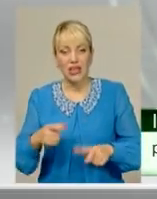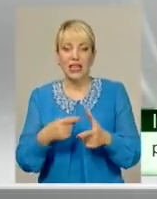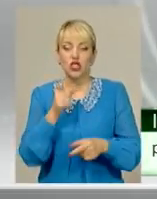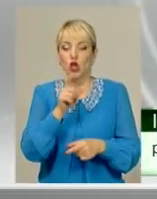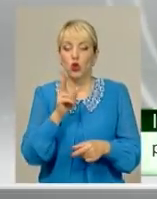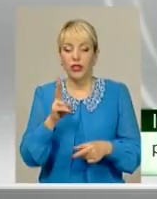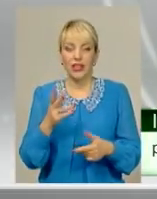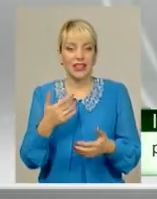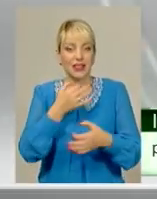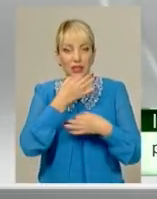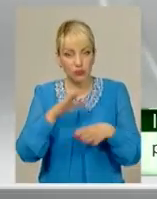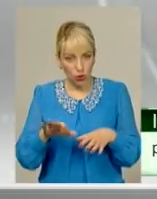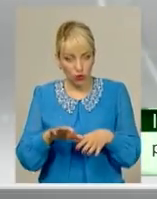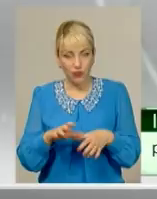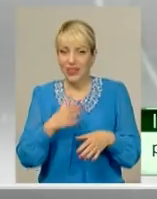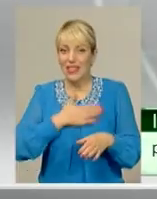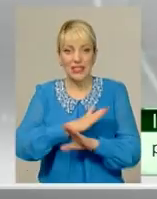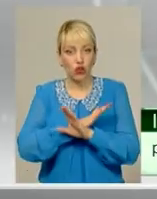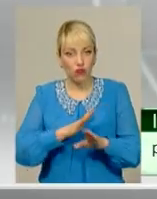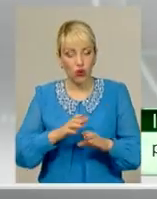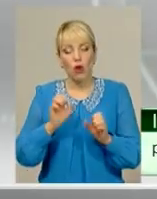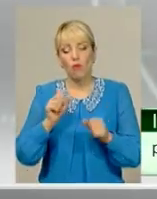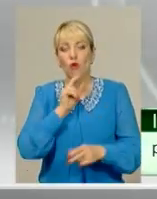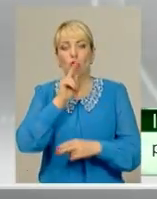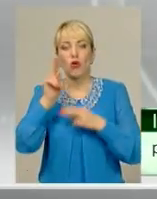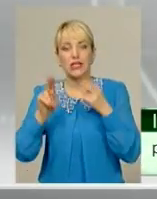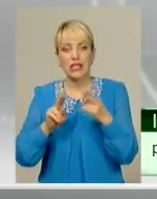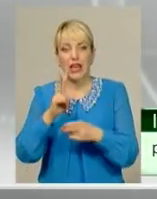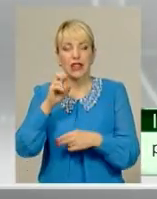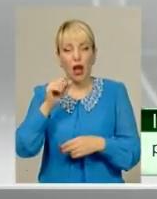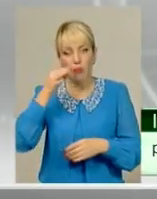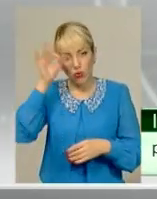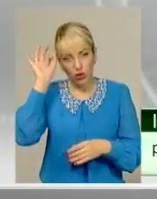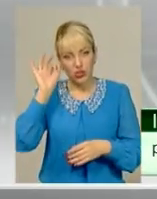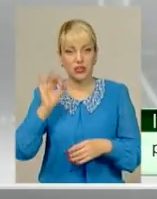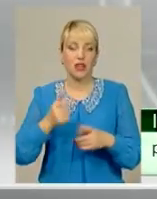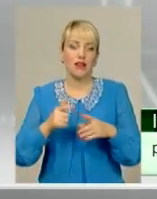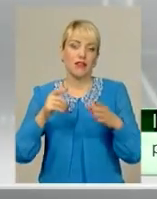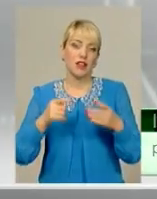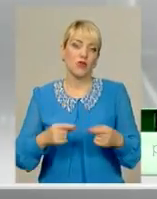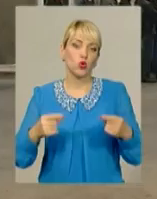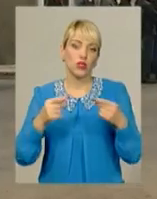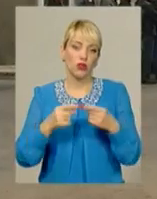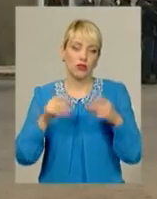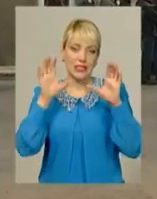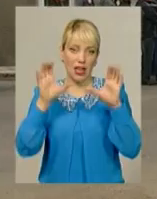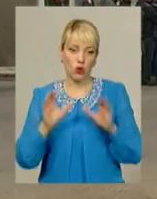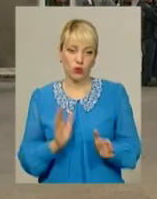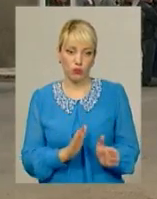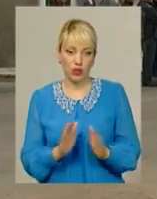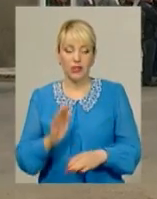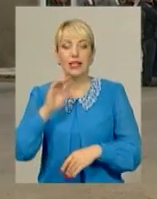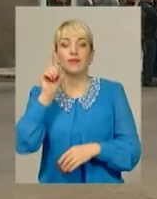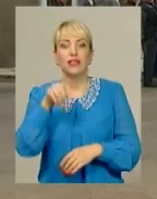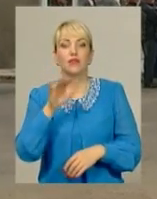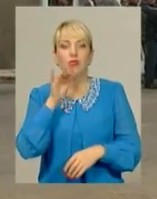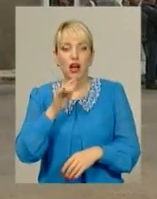яких затримали чимось незадоволені, вони можуть поскаржити дії поліцейських у встановленому законному порядку. Тим часом під воротами